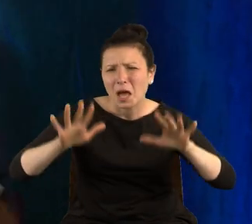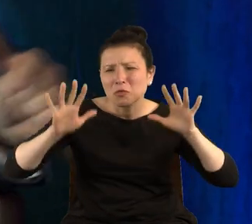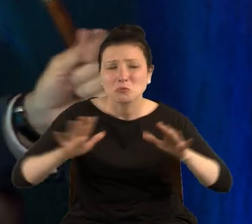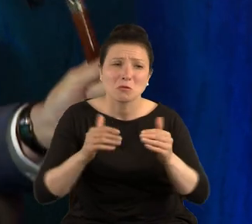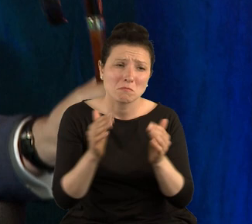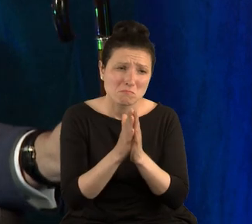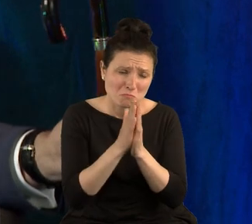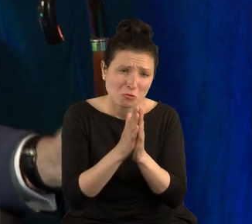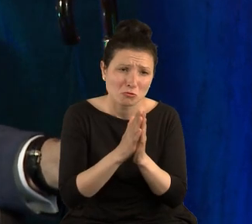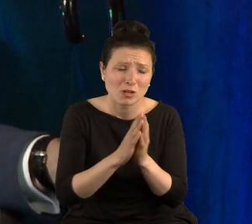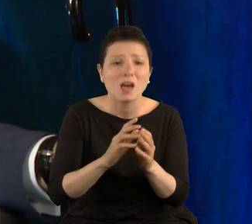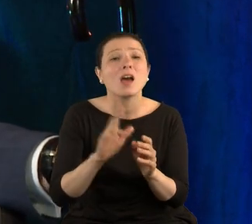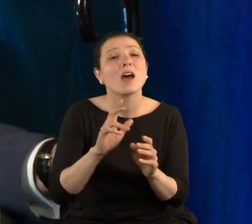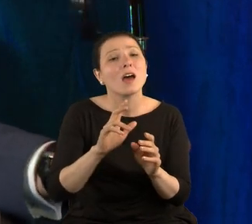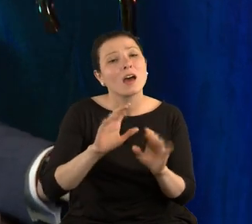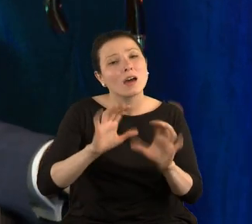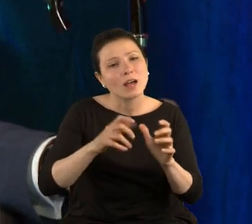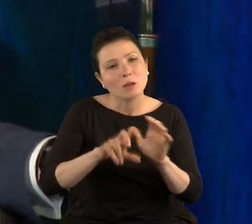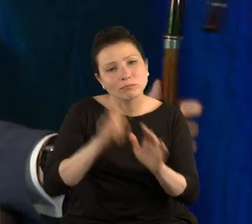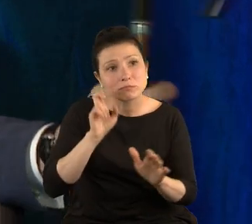Więc kierowca się odął,